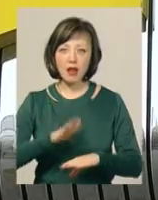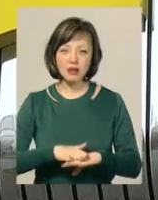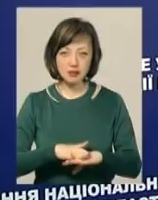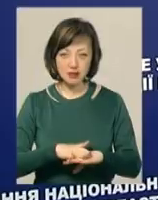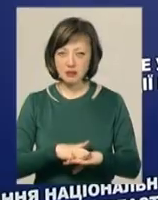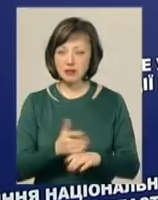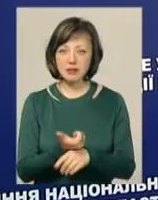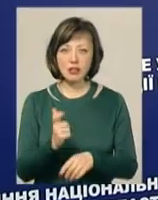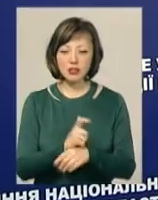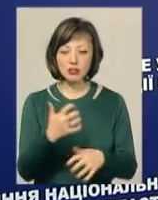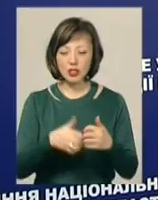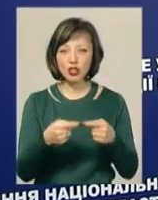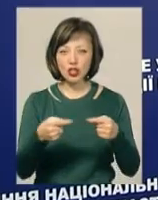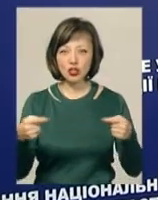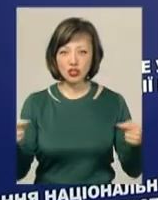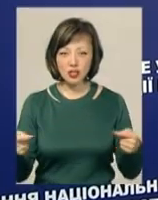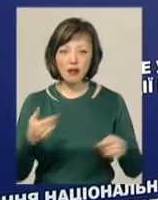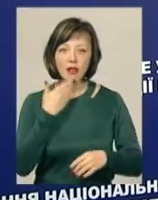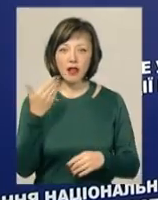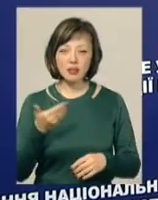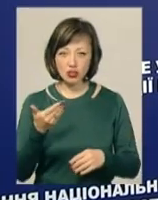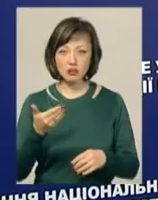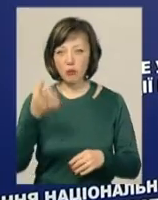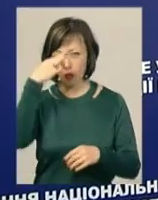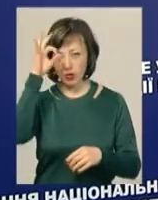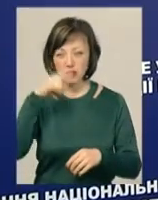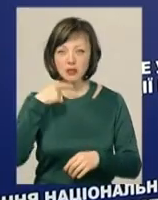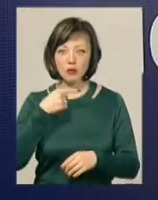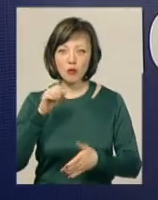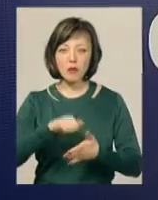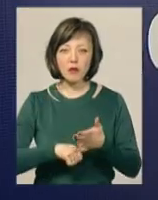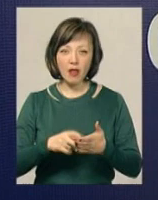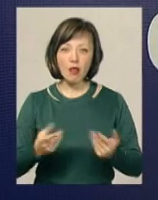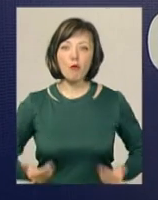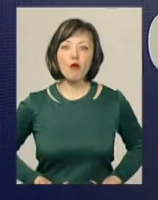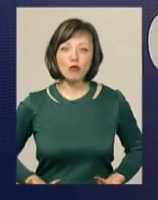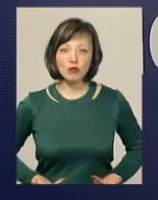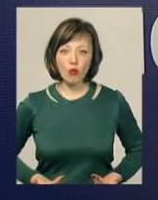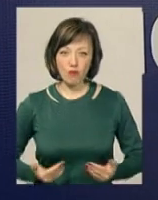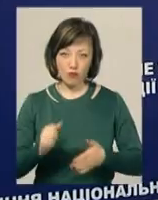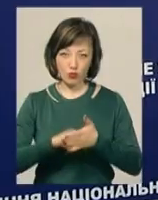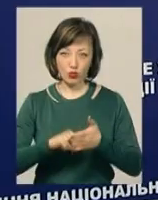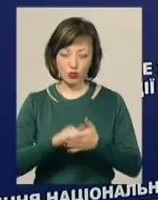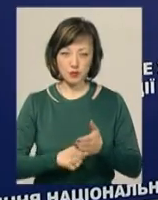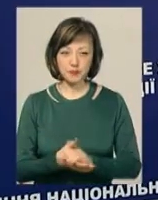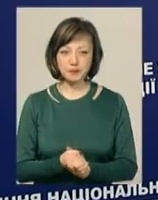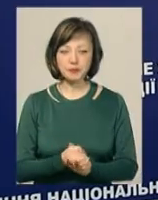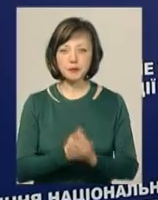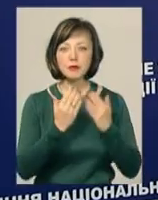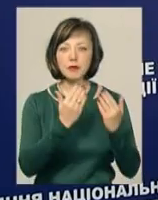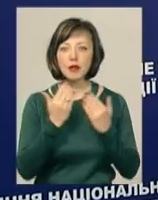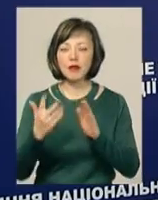-поміж інших. За словами речниці відомства Інни Глеги, наразі схиляються до версії вбивства на побутовому ґрунті. Опитано